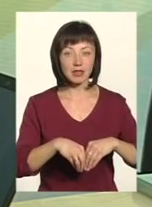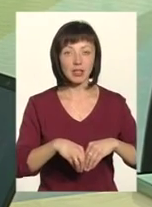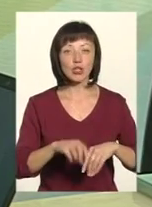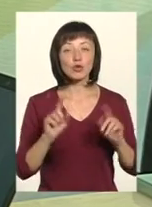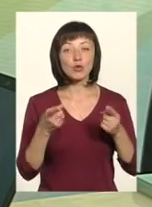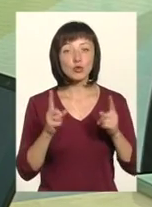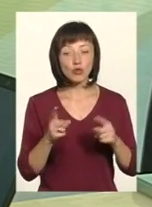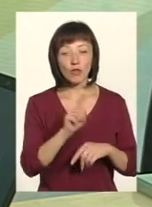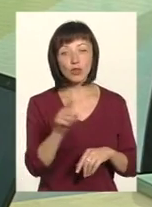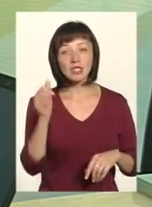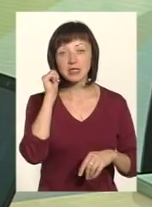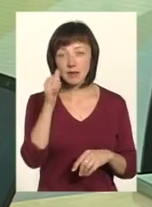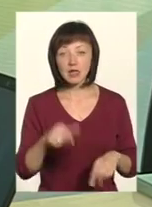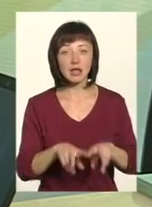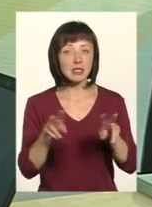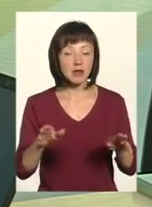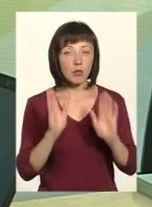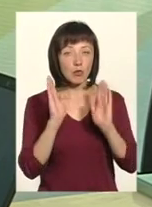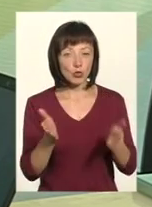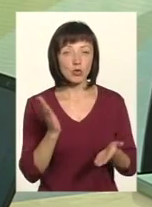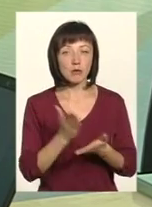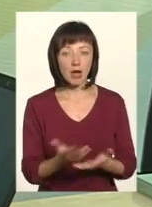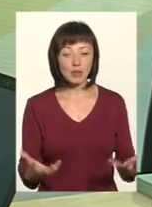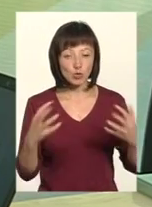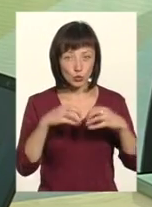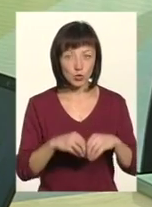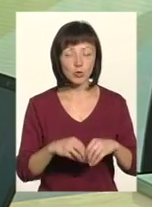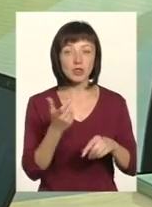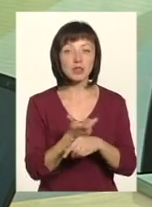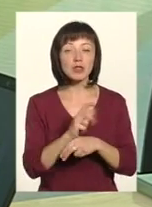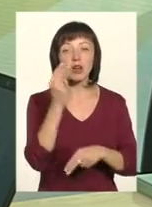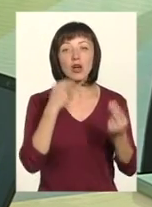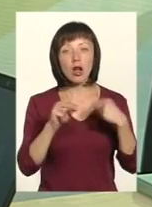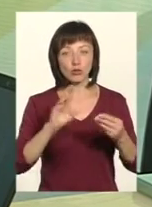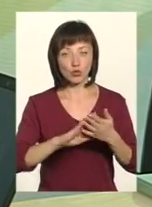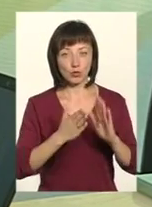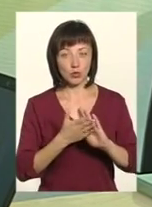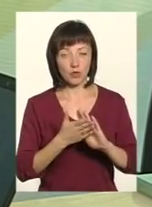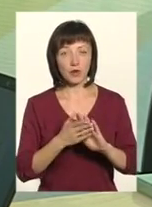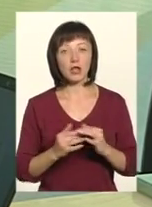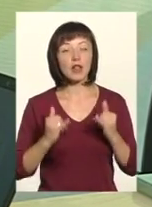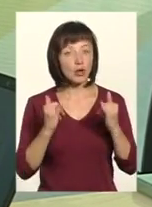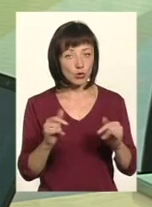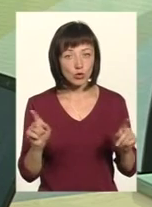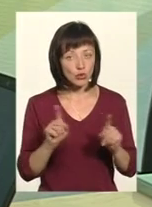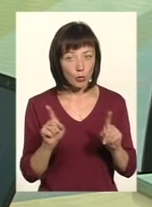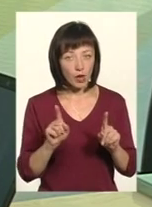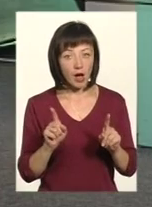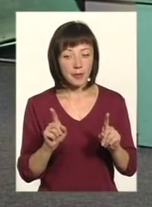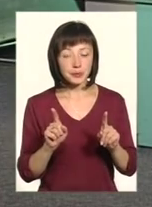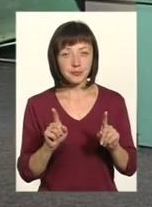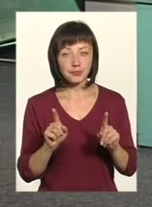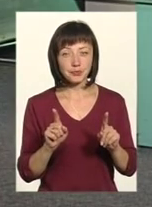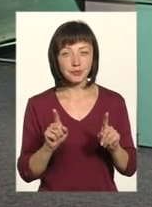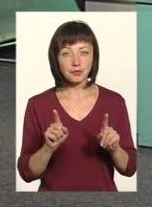тому що вони завтра так само будуть мати в сукупності значно кращі умови для того, щоб об'єднана